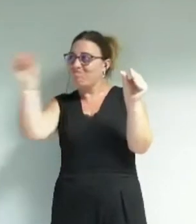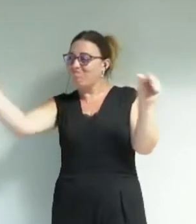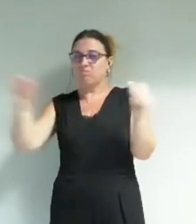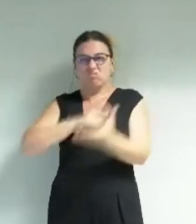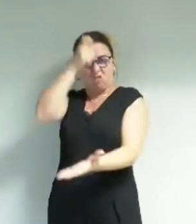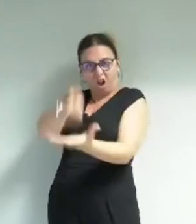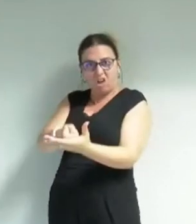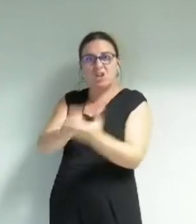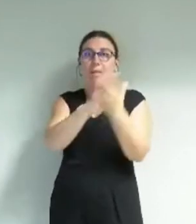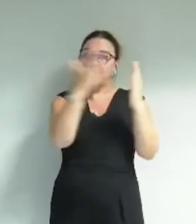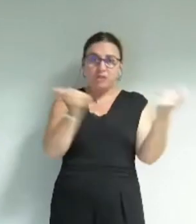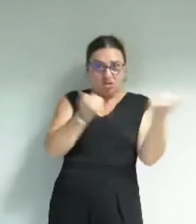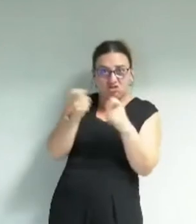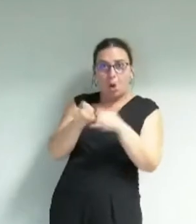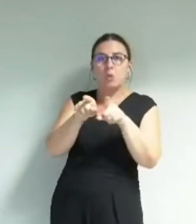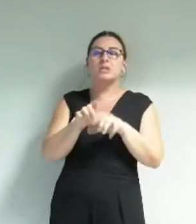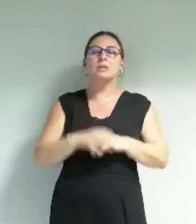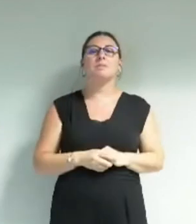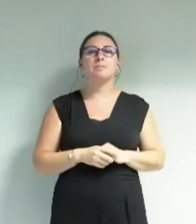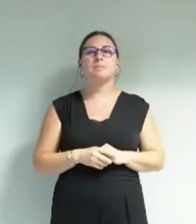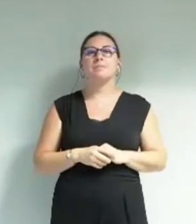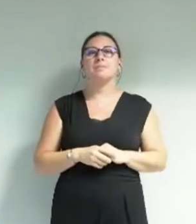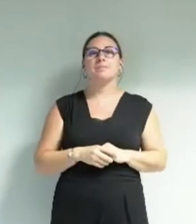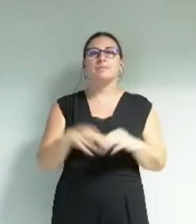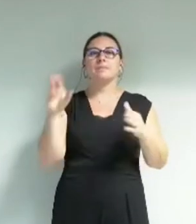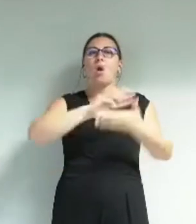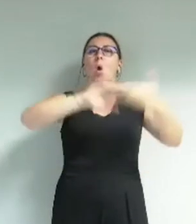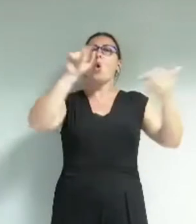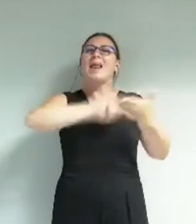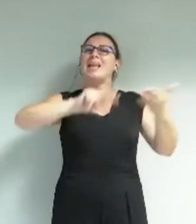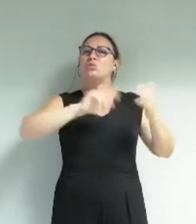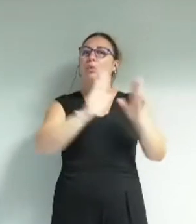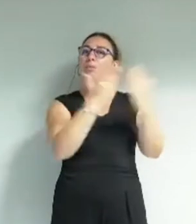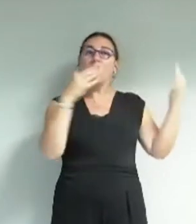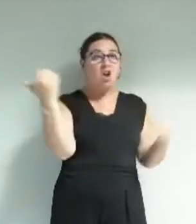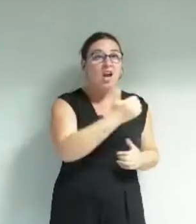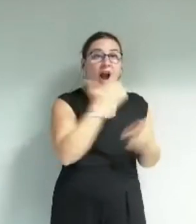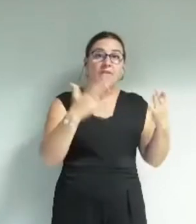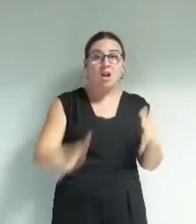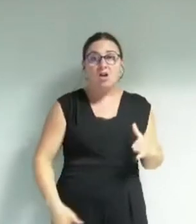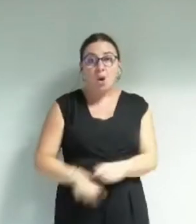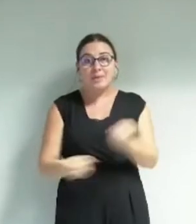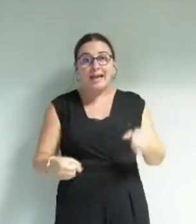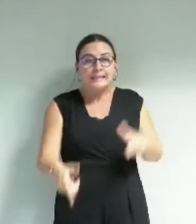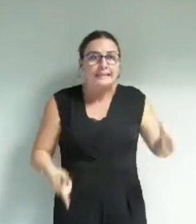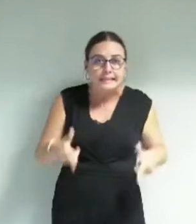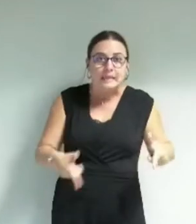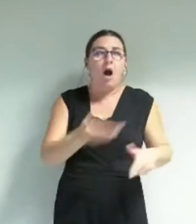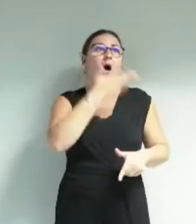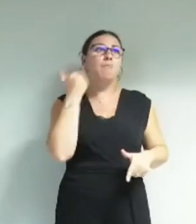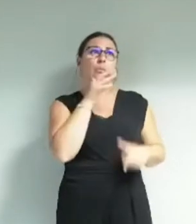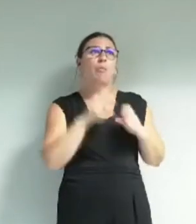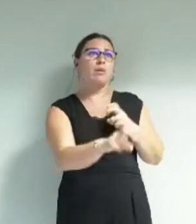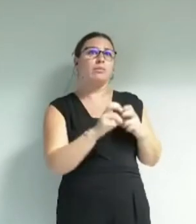gérés par les bibliothèques la bibliothèque des relais lecture qui permet à chacun d'entre vous si vous vous cassez la jambe de recevoir à domicile